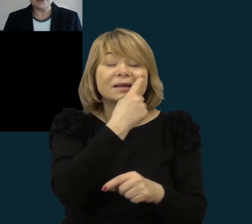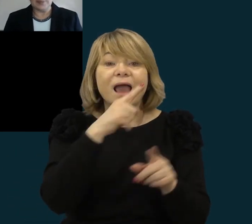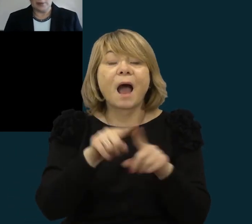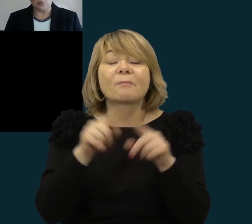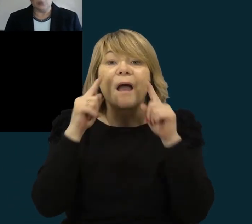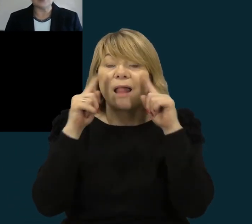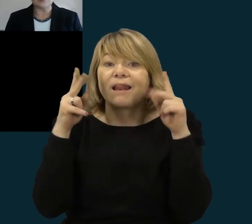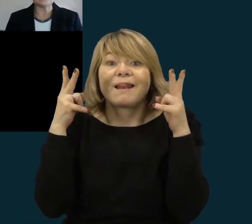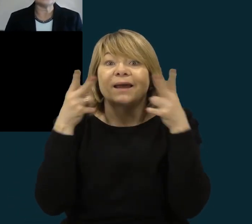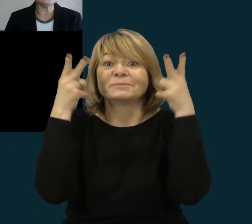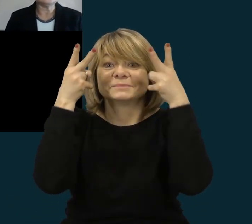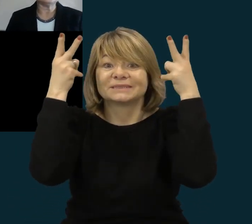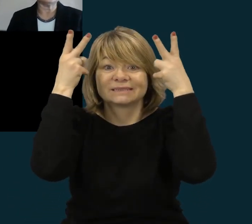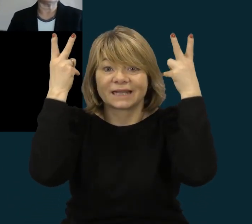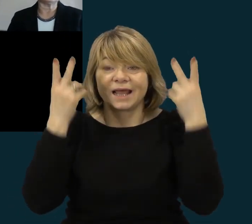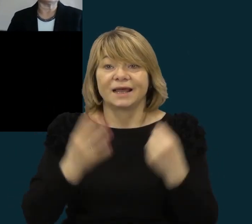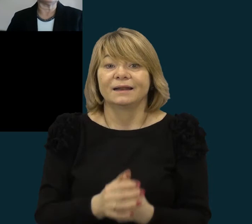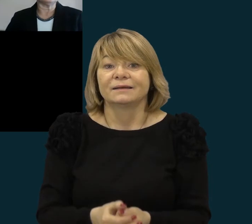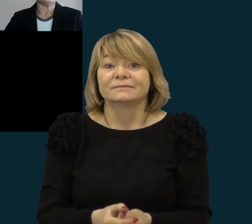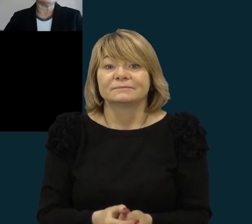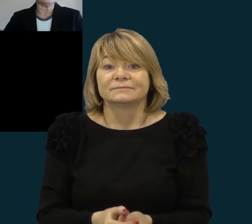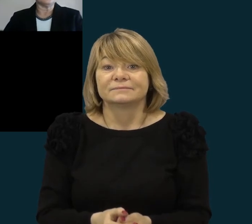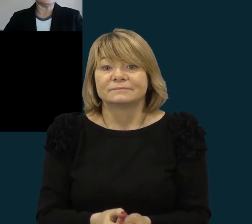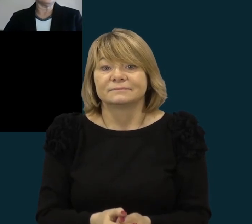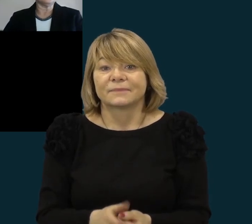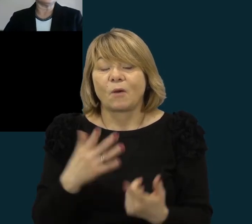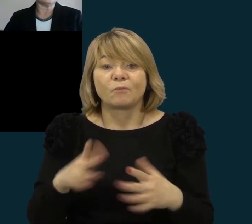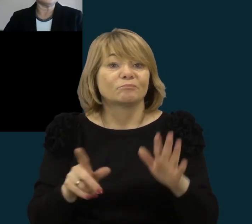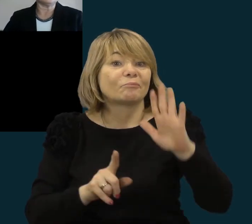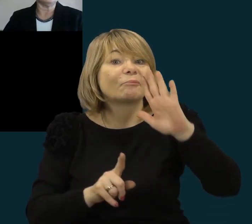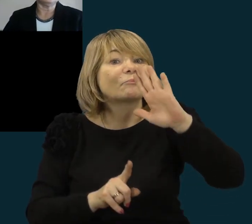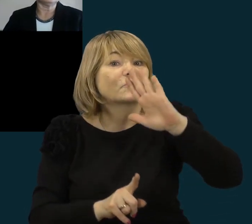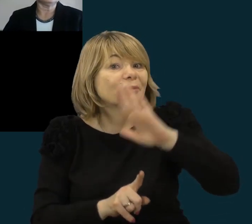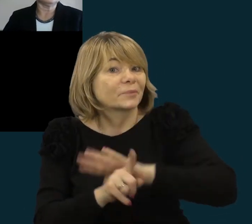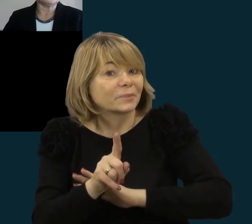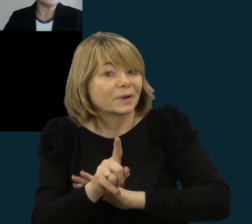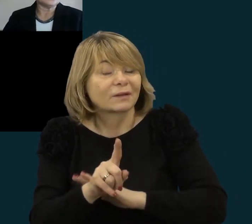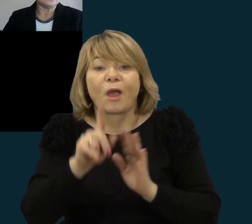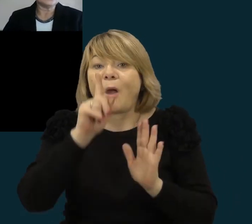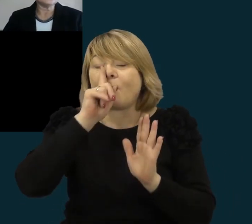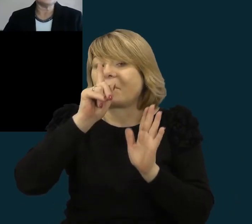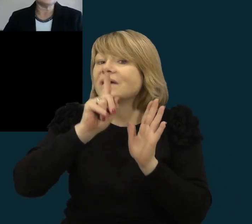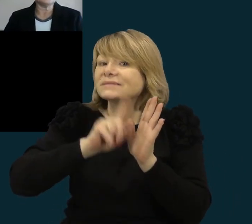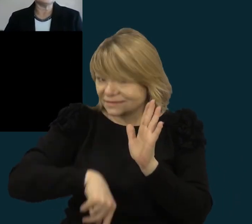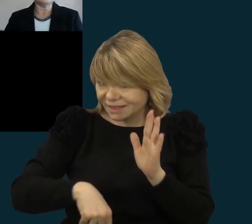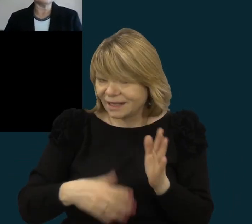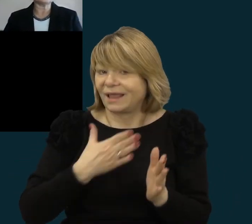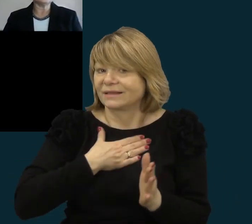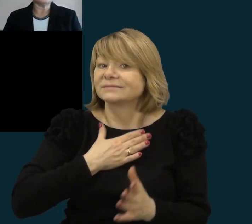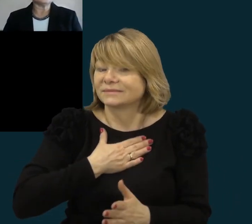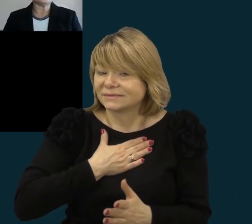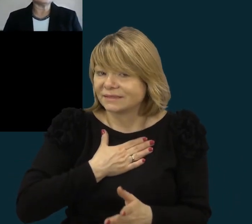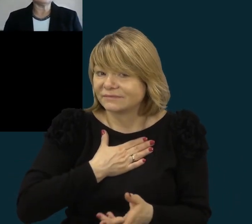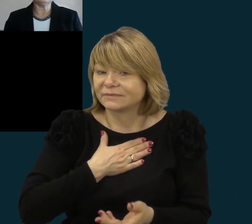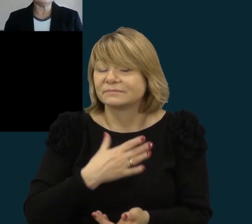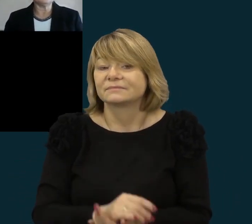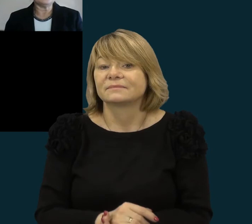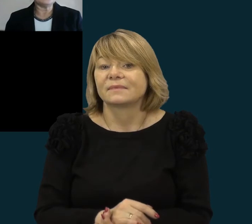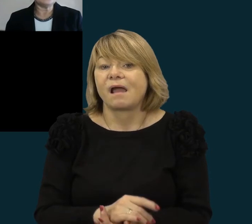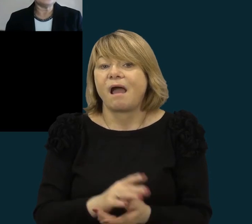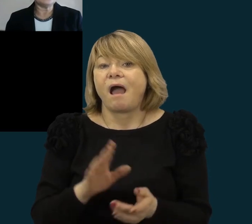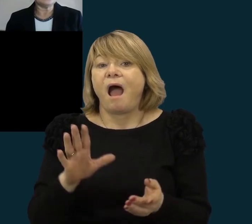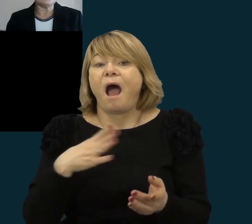užsidėgė jų akise, jie labiau pradėjo pasitikėti savo jėgomis, jie nebuvo